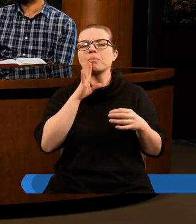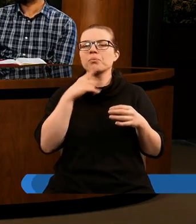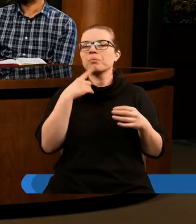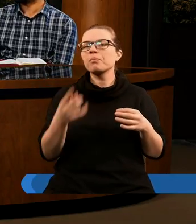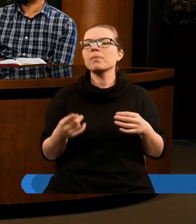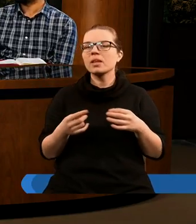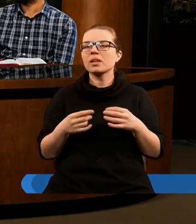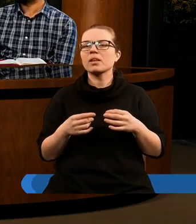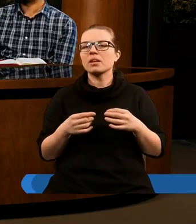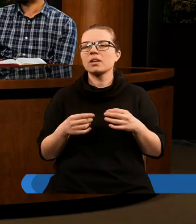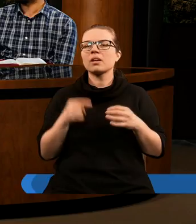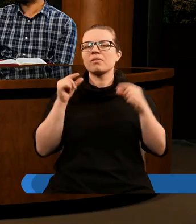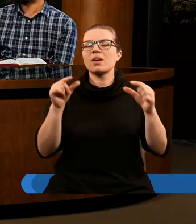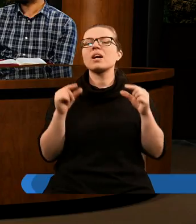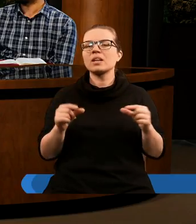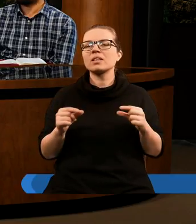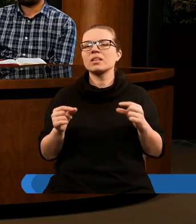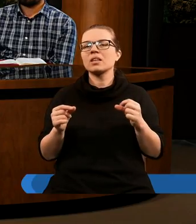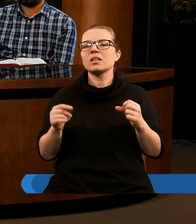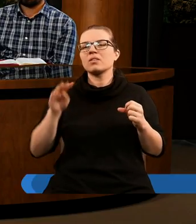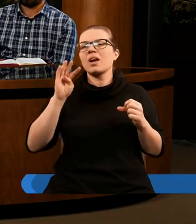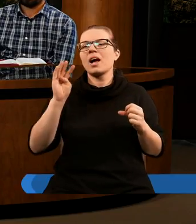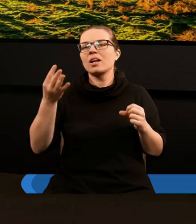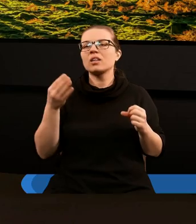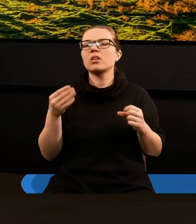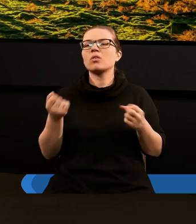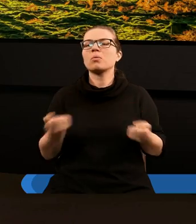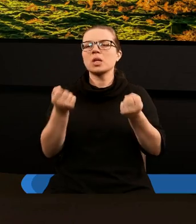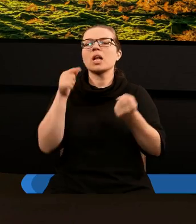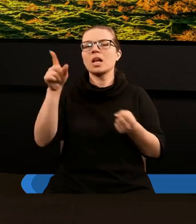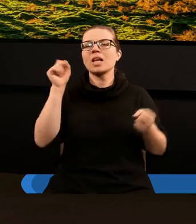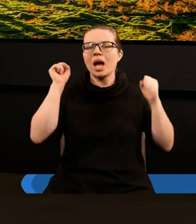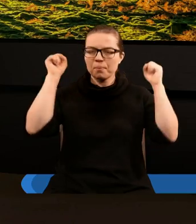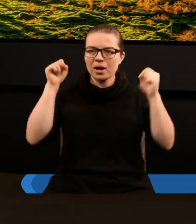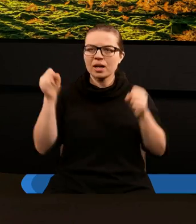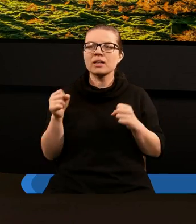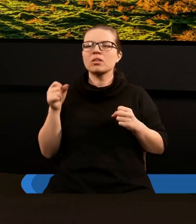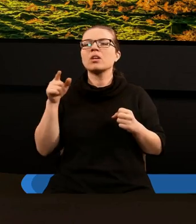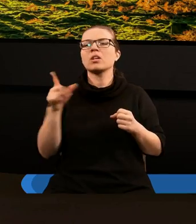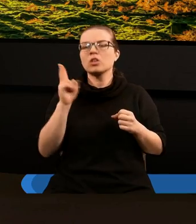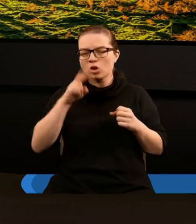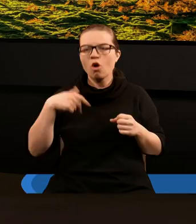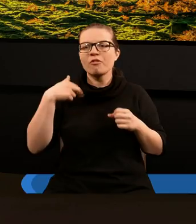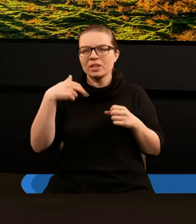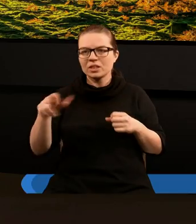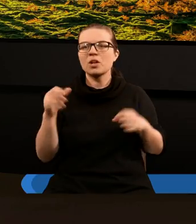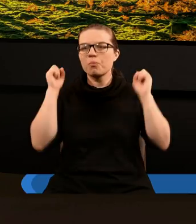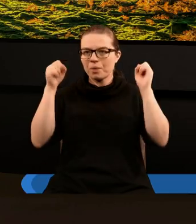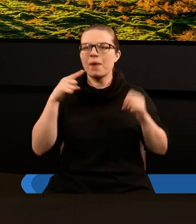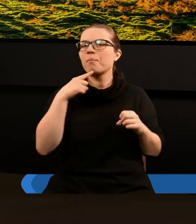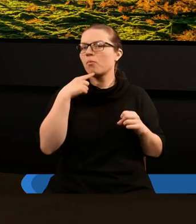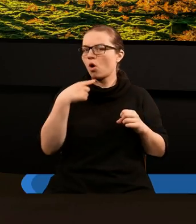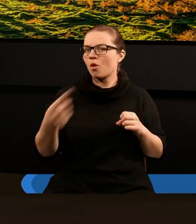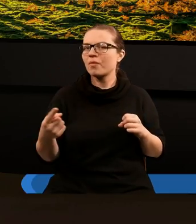właśnie w wersecie czwartym, podążają oni za barankiem dokądkolwiek idzie. Jeżeli baranek